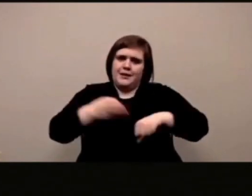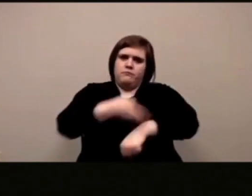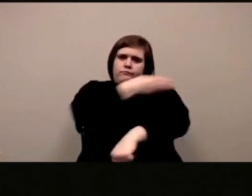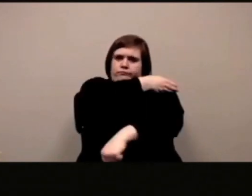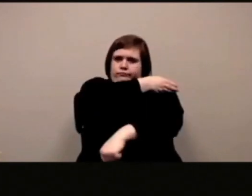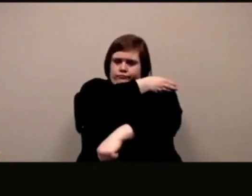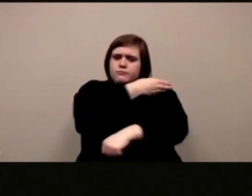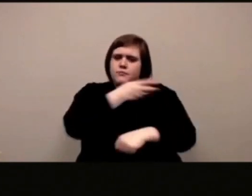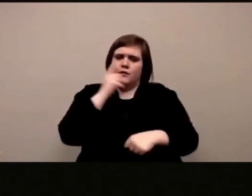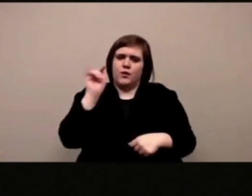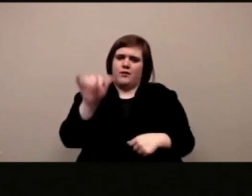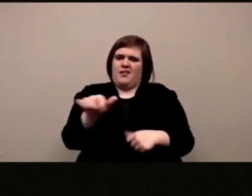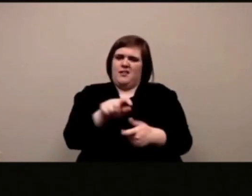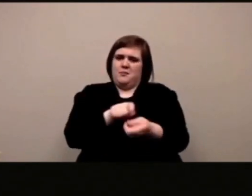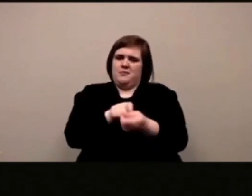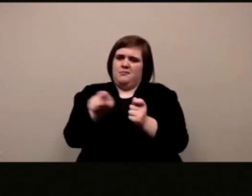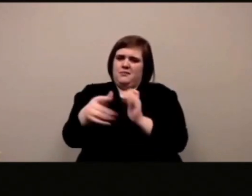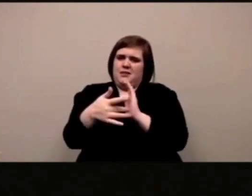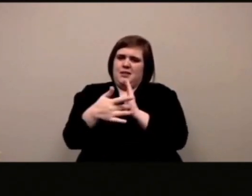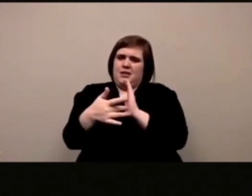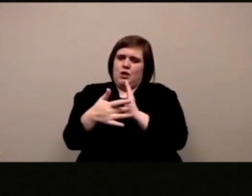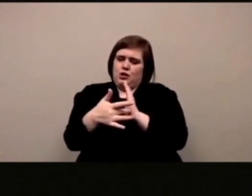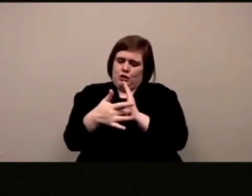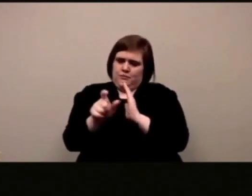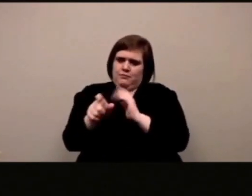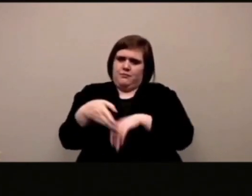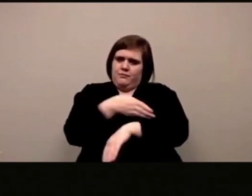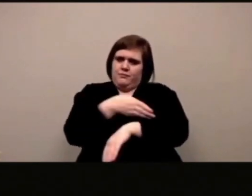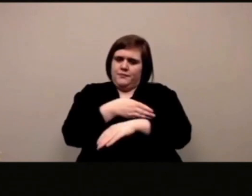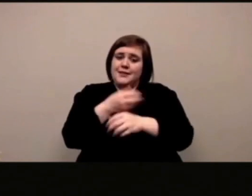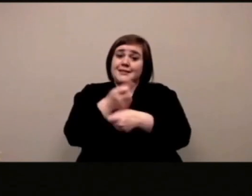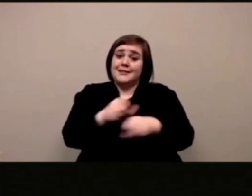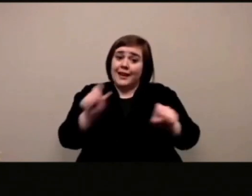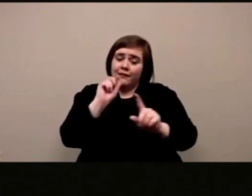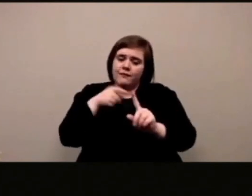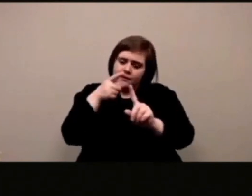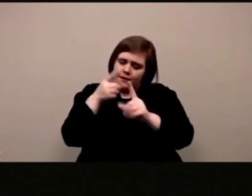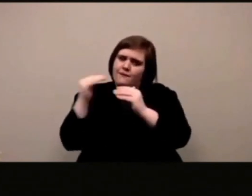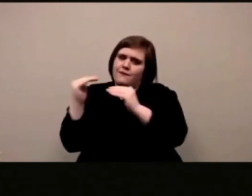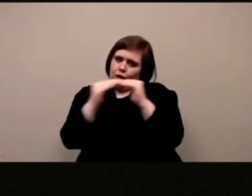regioni per esempio attraverso le regioni ci sono molti più